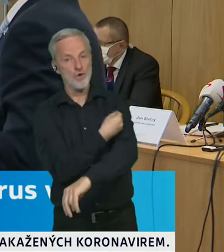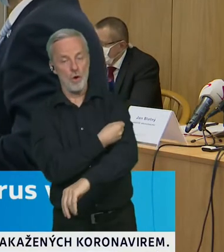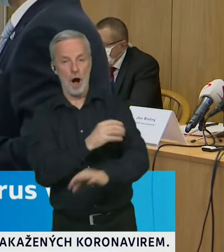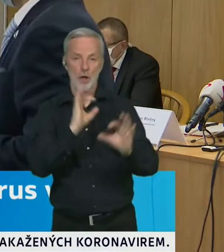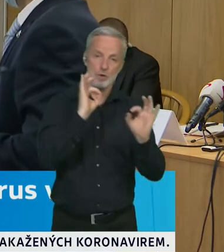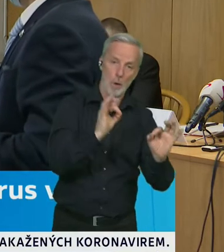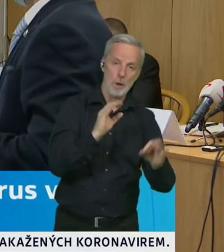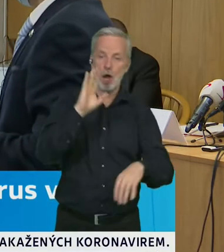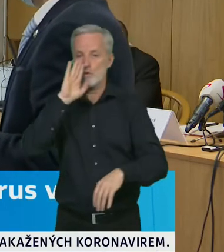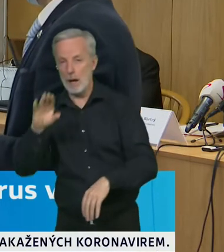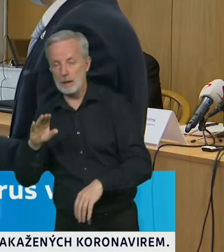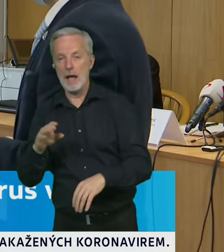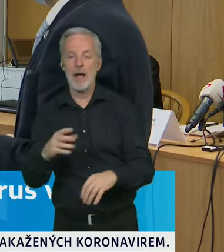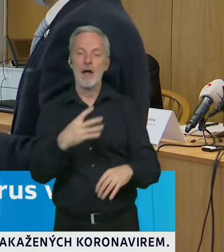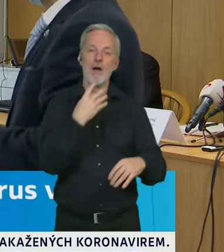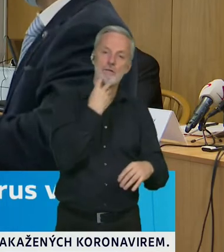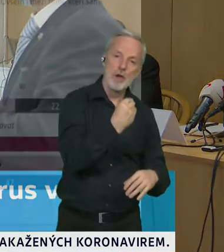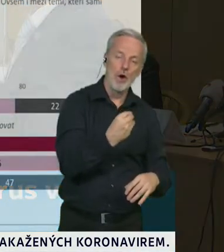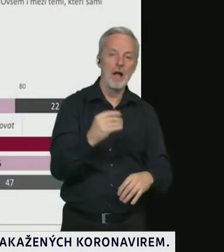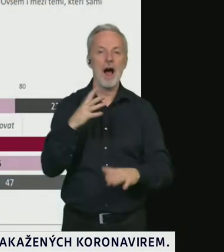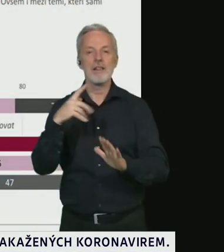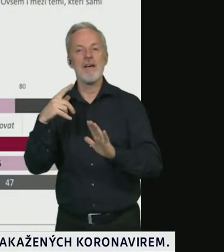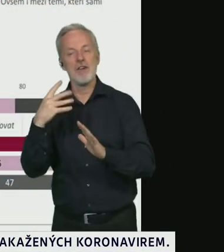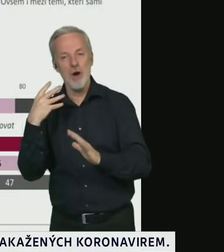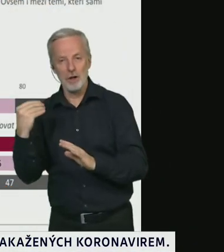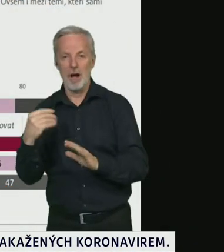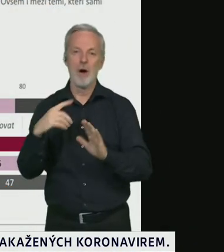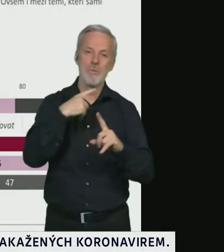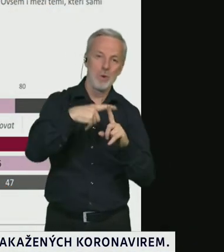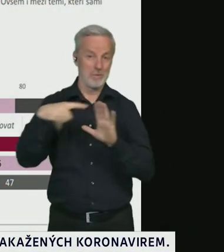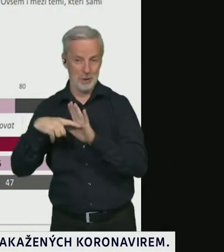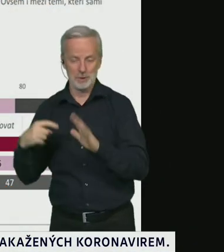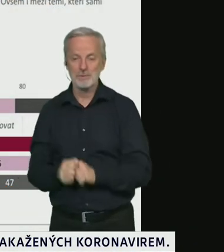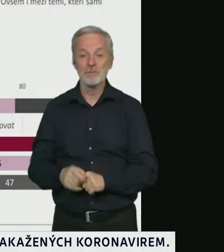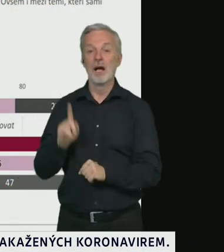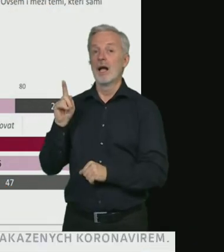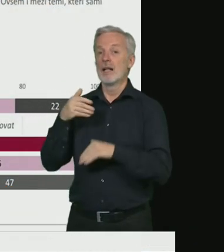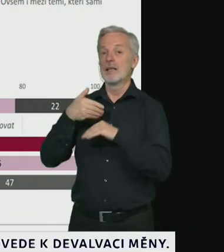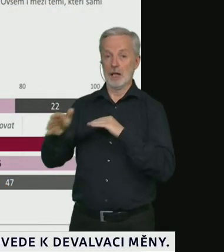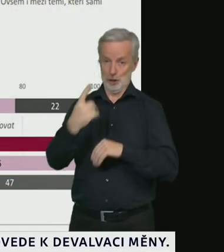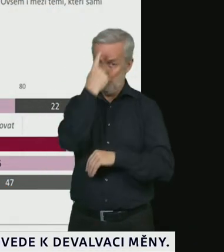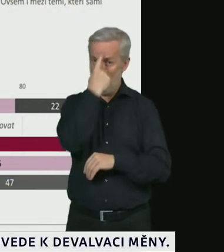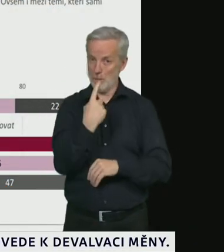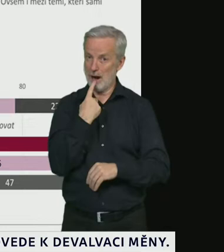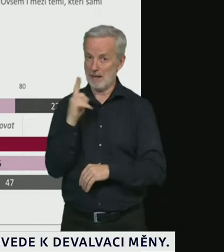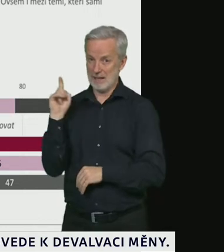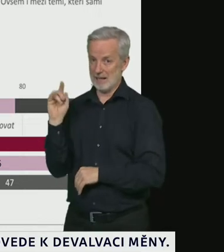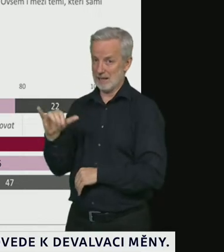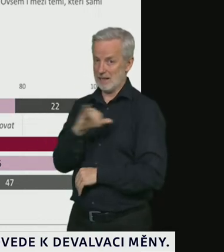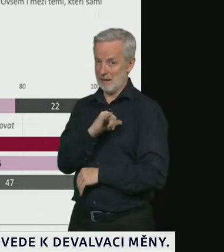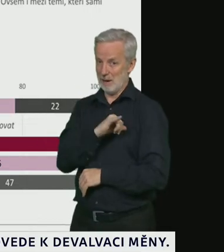Podpora plošného očkování, a toto je velmi zajímavý obrázek, tak prosím podívejme se na něj detailně.